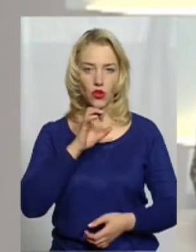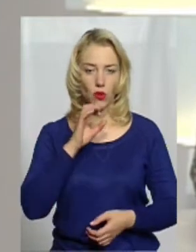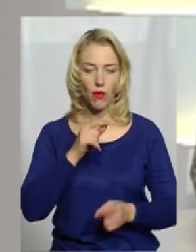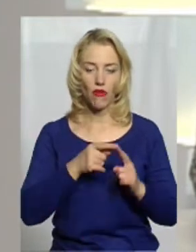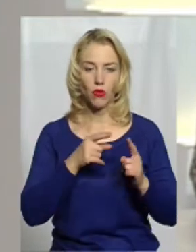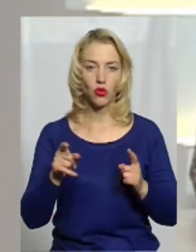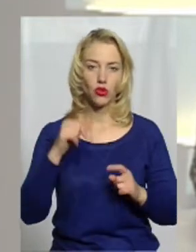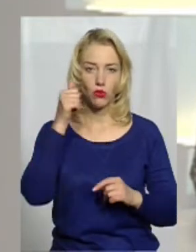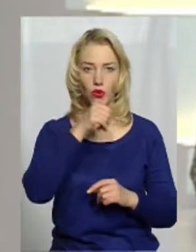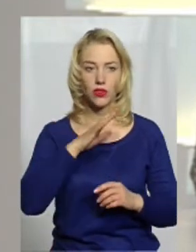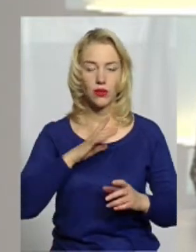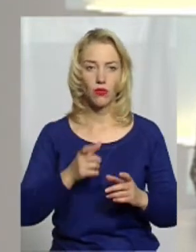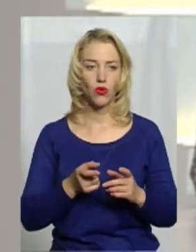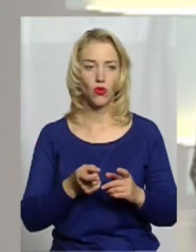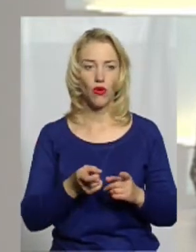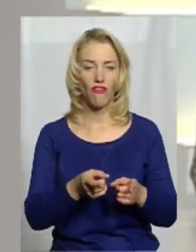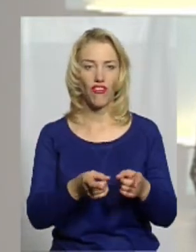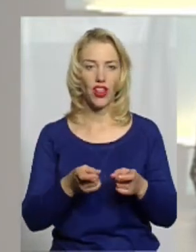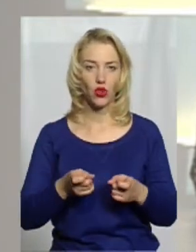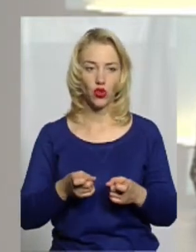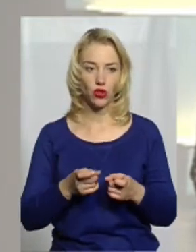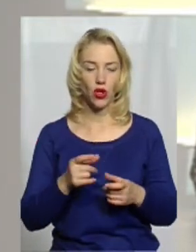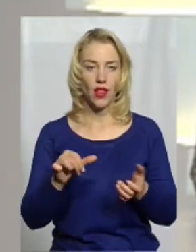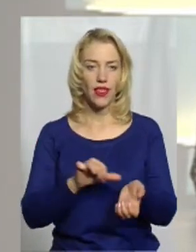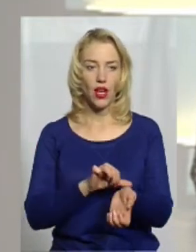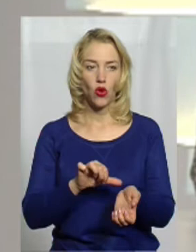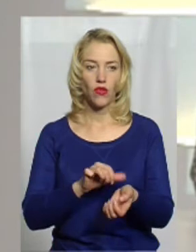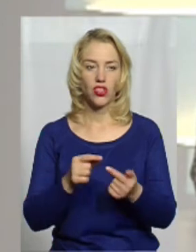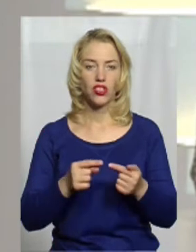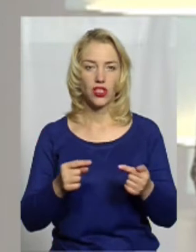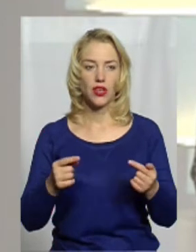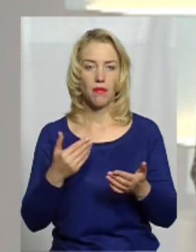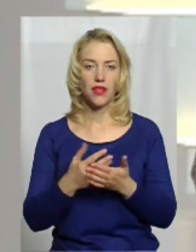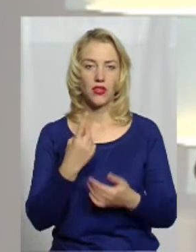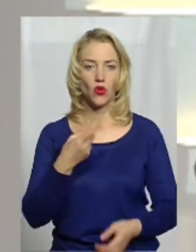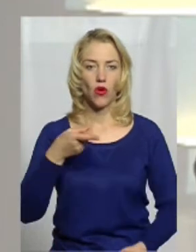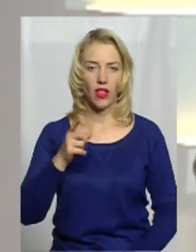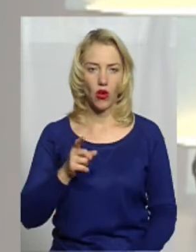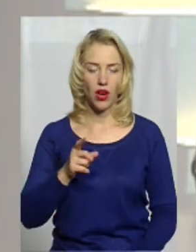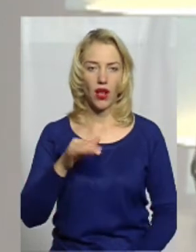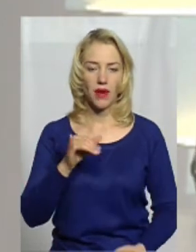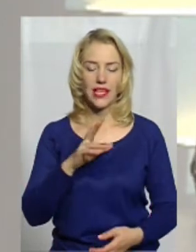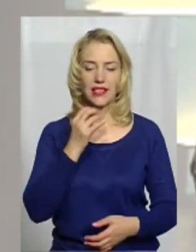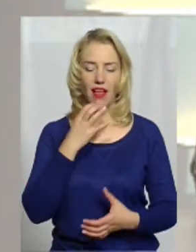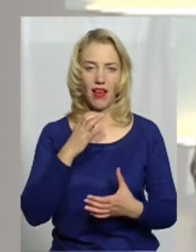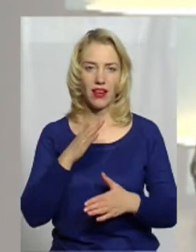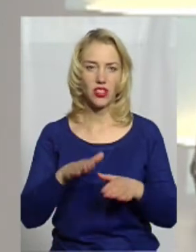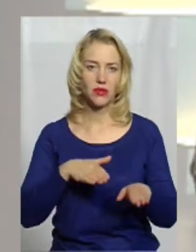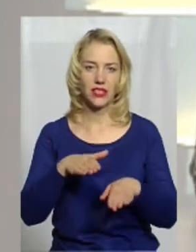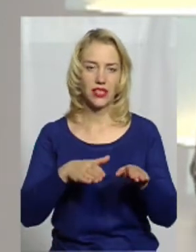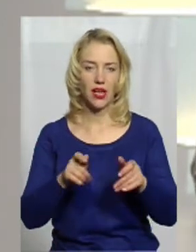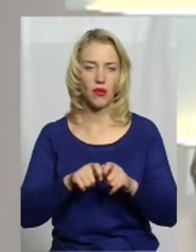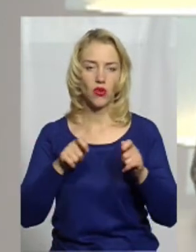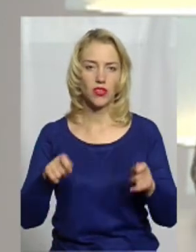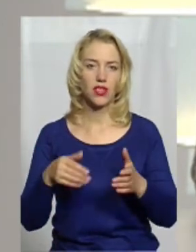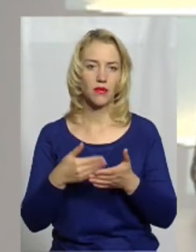році було вилучено наркотичних речовин близько кілограма і за гарячими слідами розкрито